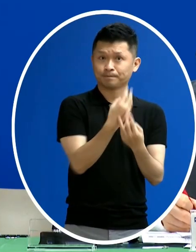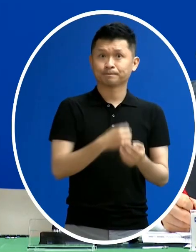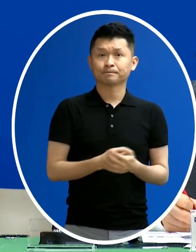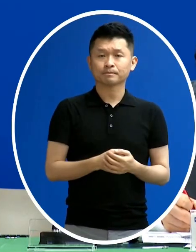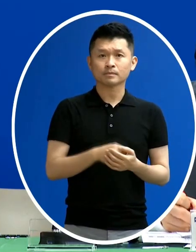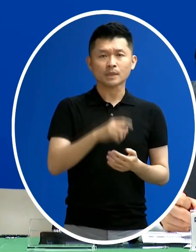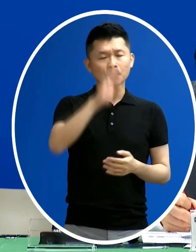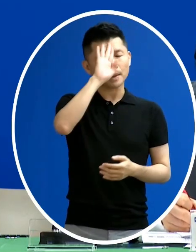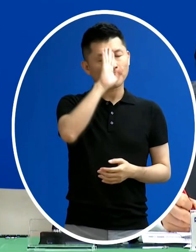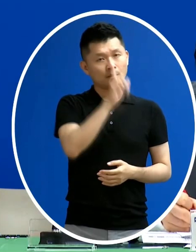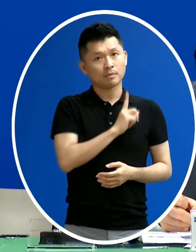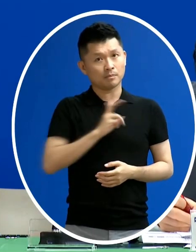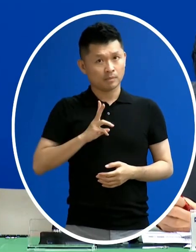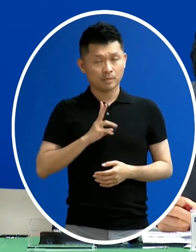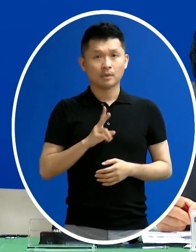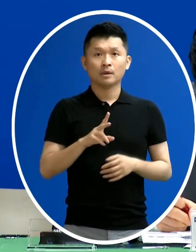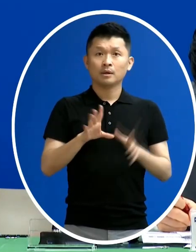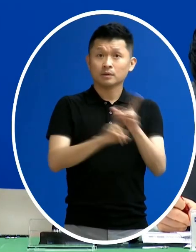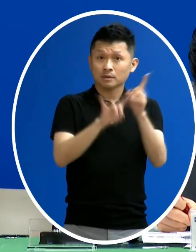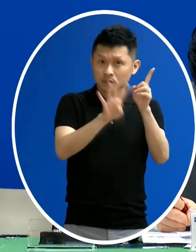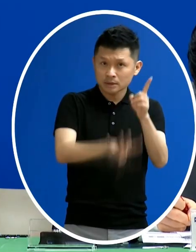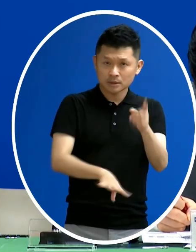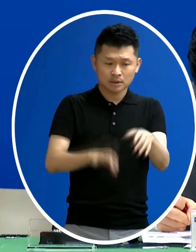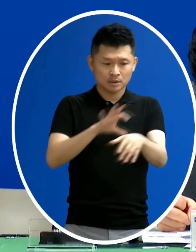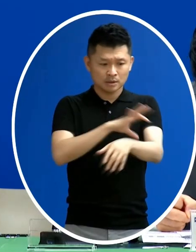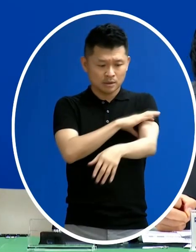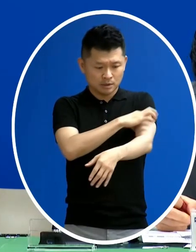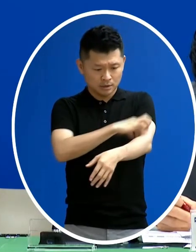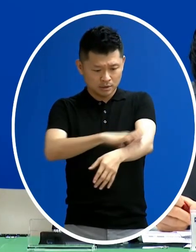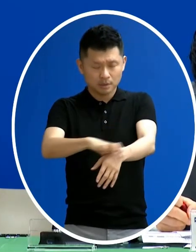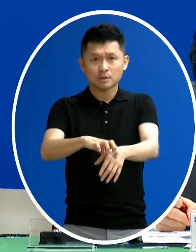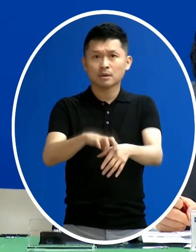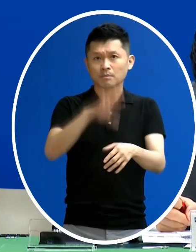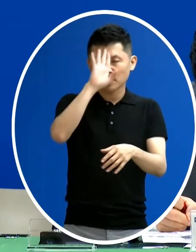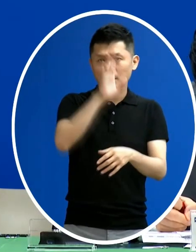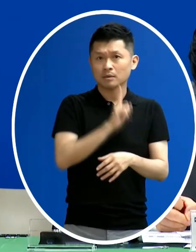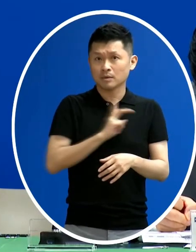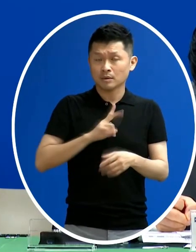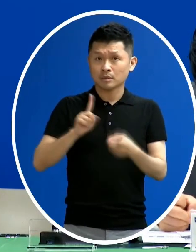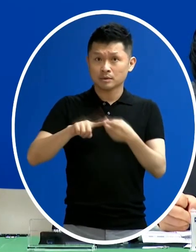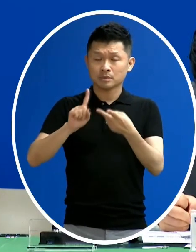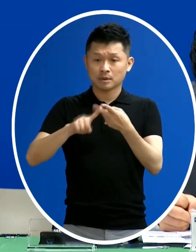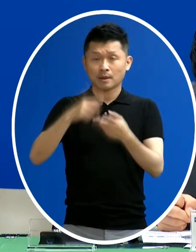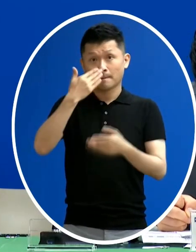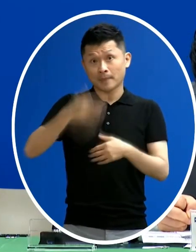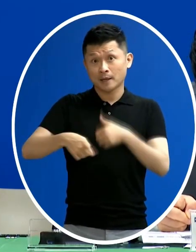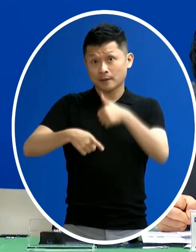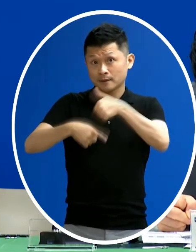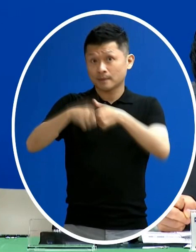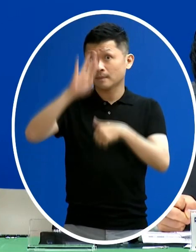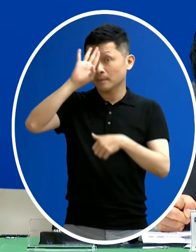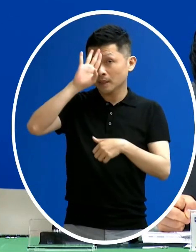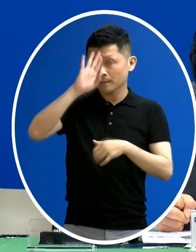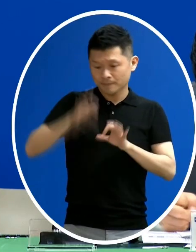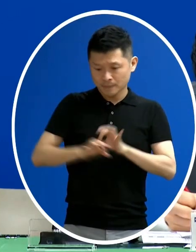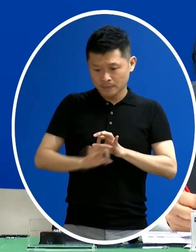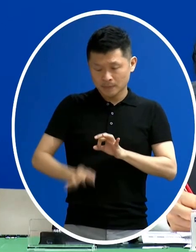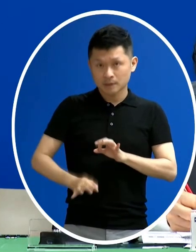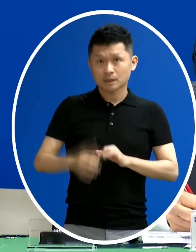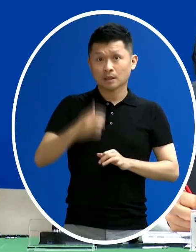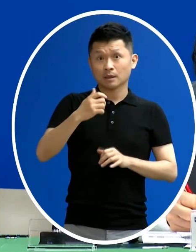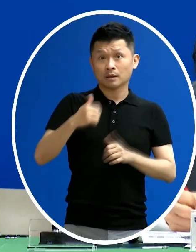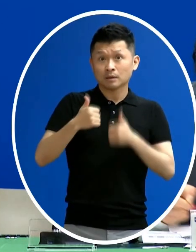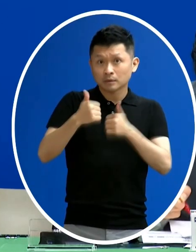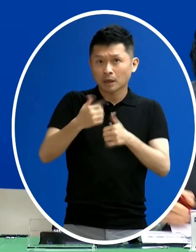共病 就是有神經或肌肉系統的一些疾病 另外有一位是敗血症 這一位有這個腸道閉鎖的病